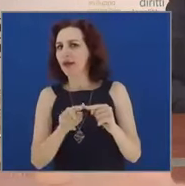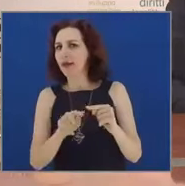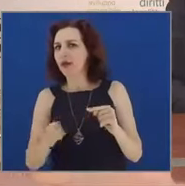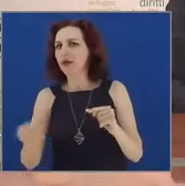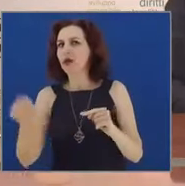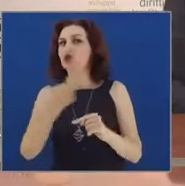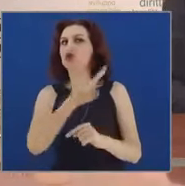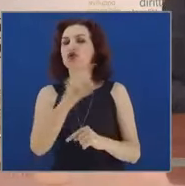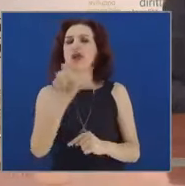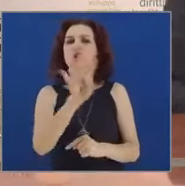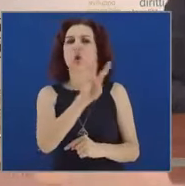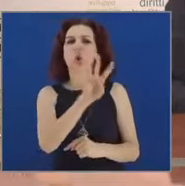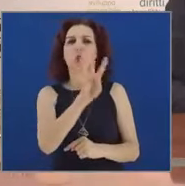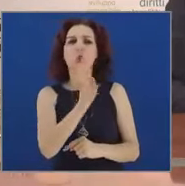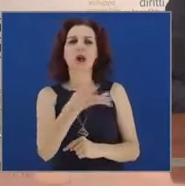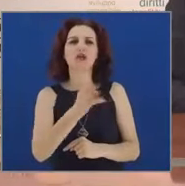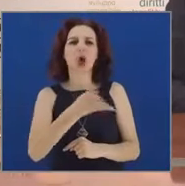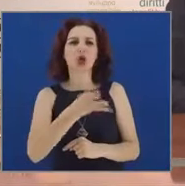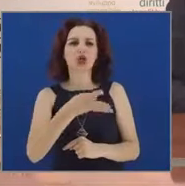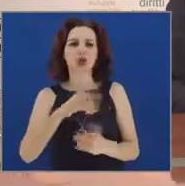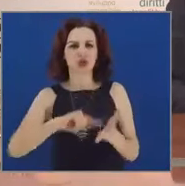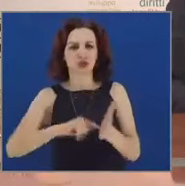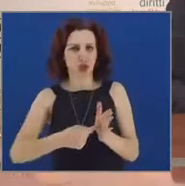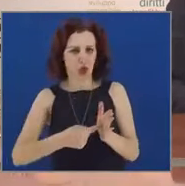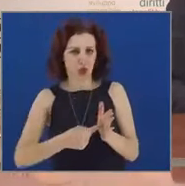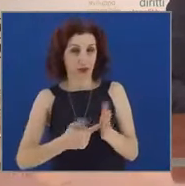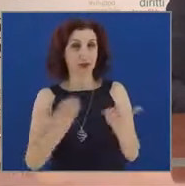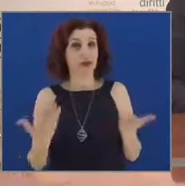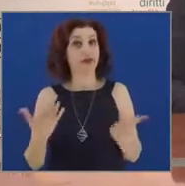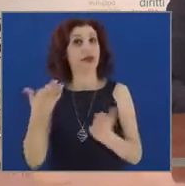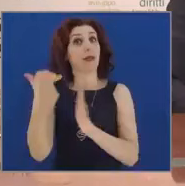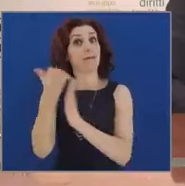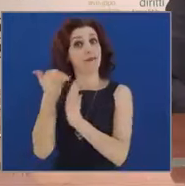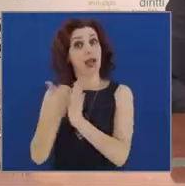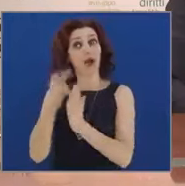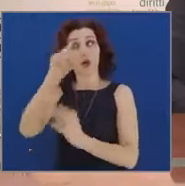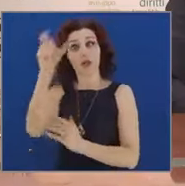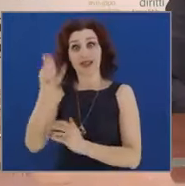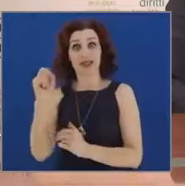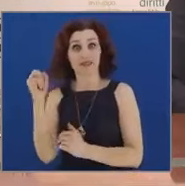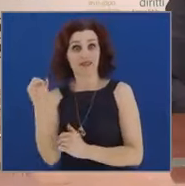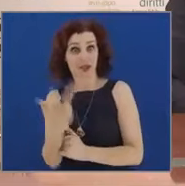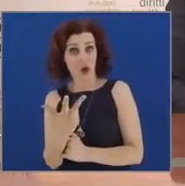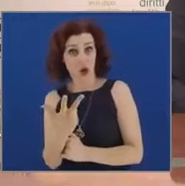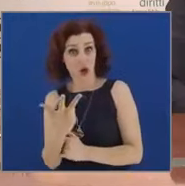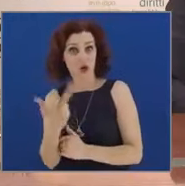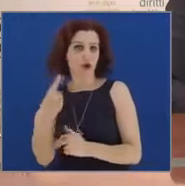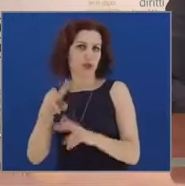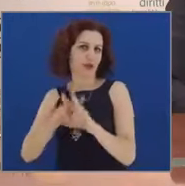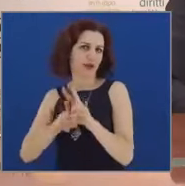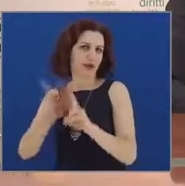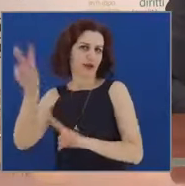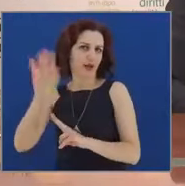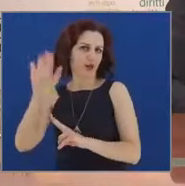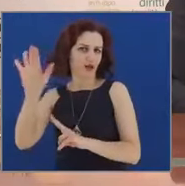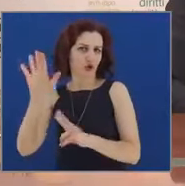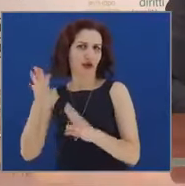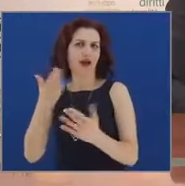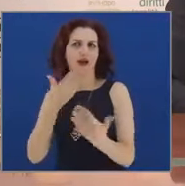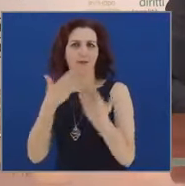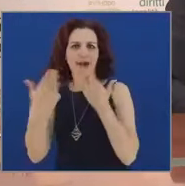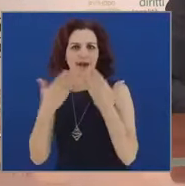milioni. Quindi oltre al Piano Italia Veloce, che ripeto è oggetto dell'allegato del Piano Nazionale di Riforma presentato in Parlamento,